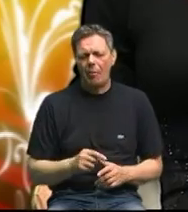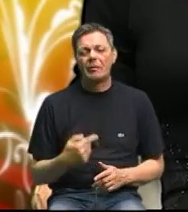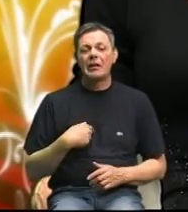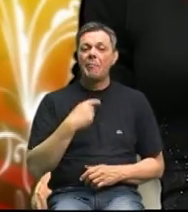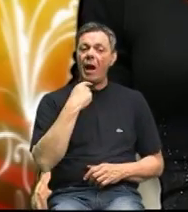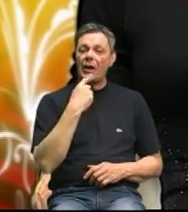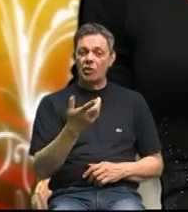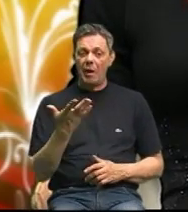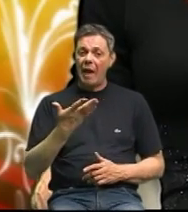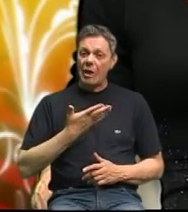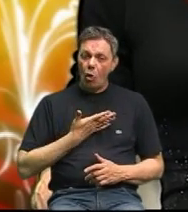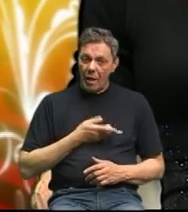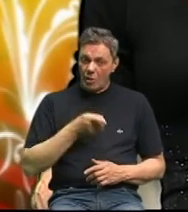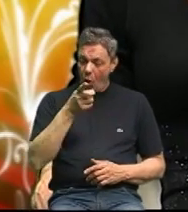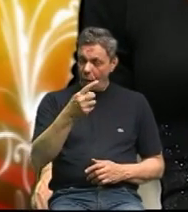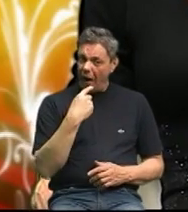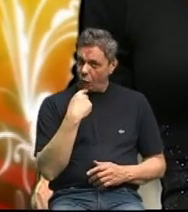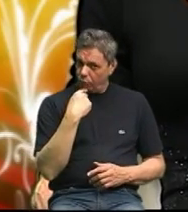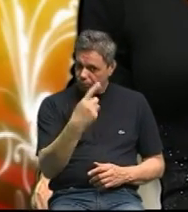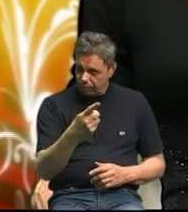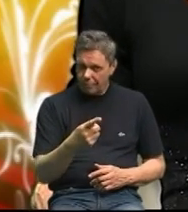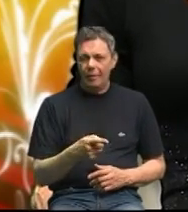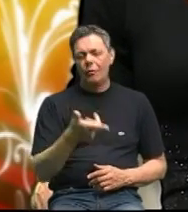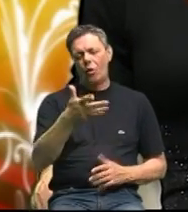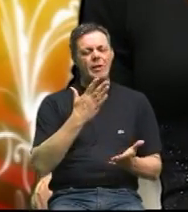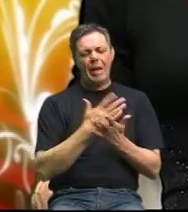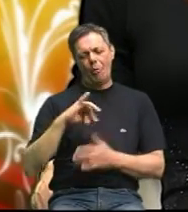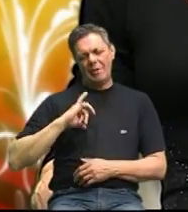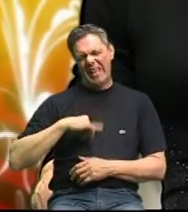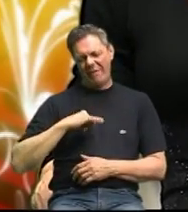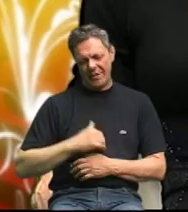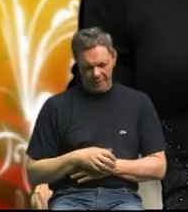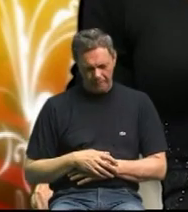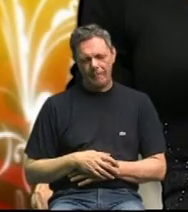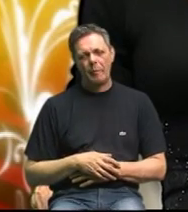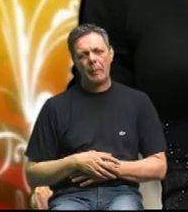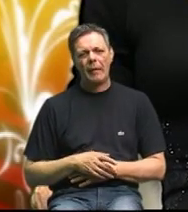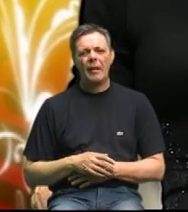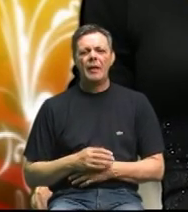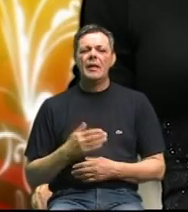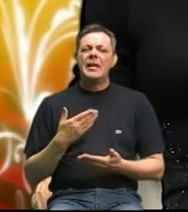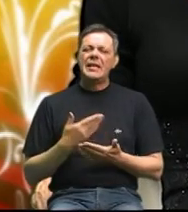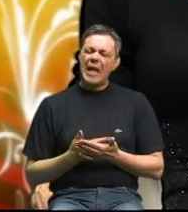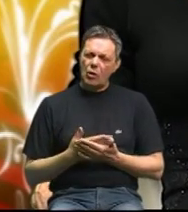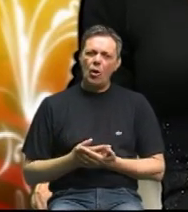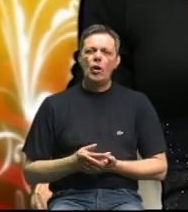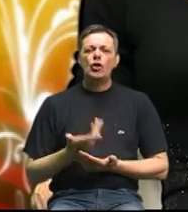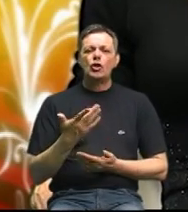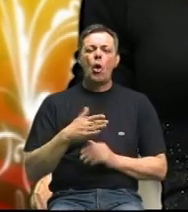reknem kad dobijete ovakvu riječ to je zavist tako je to je zavist zbog toga što na